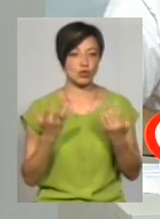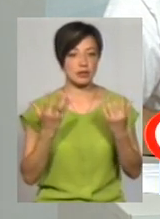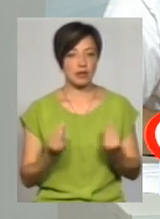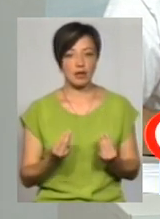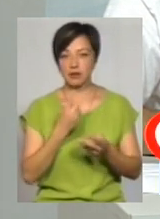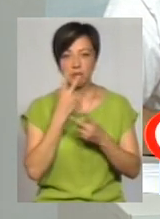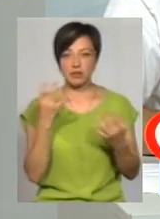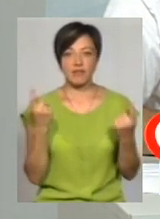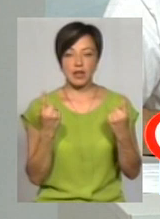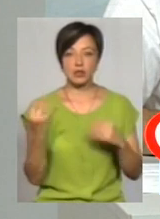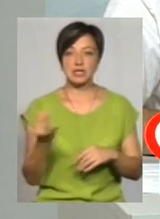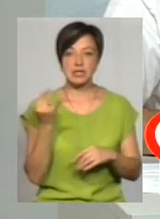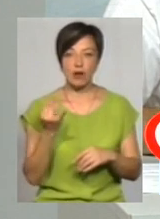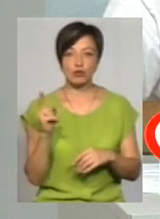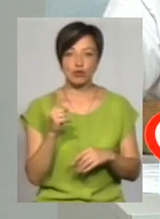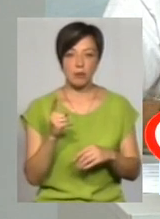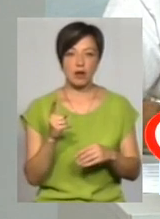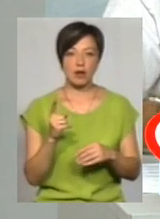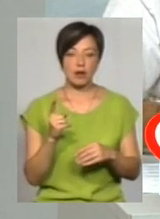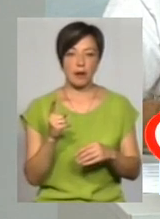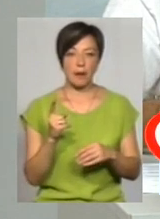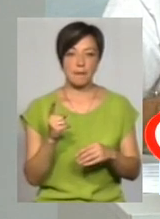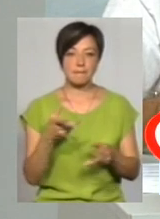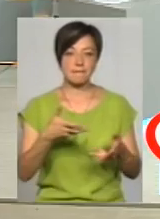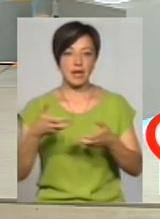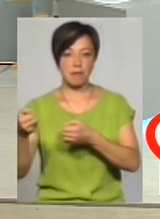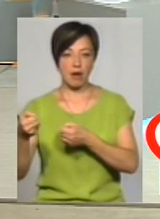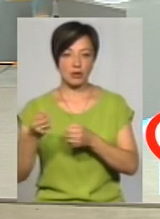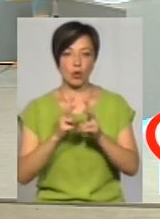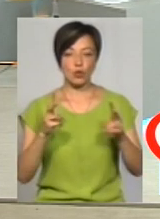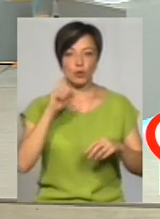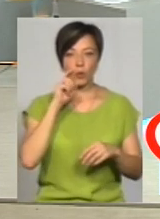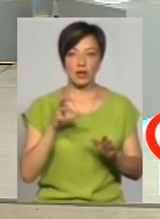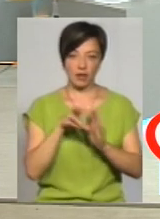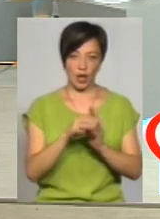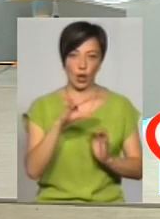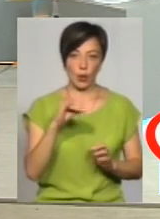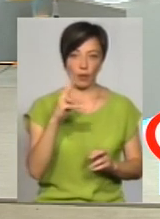такої великої зацікавленості в те, щоб приймати когось з України в ЮНЕСКО.